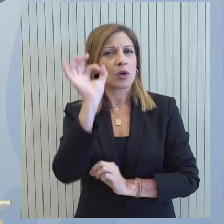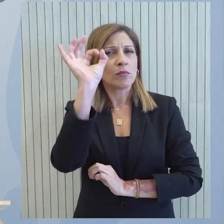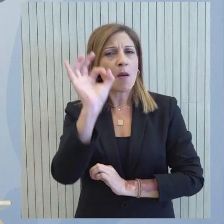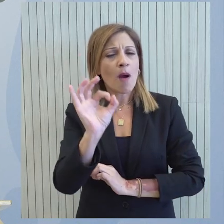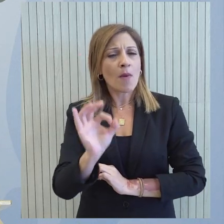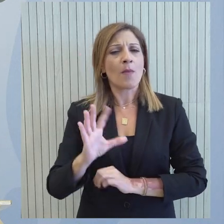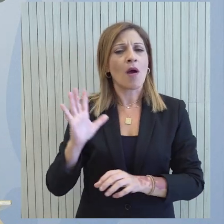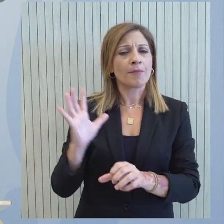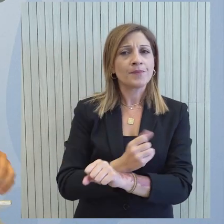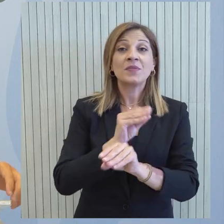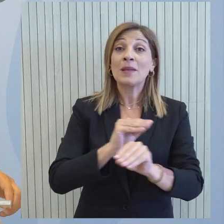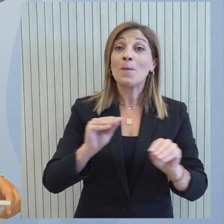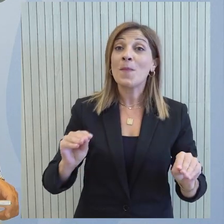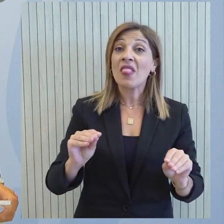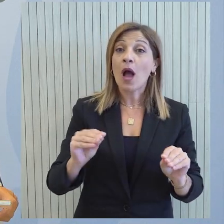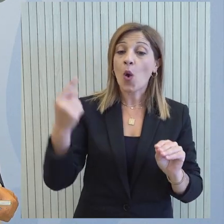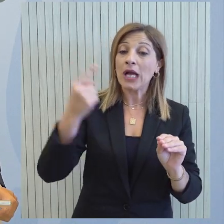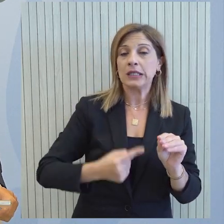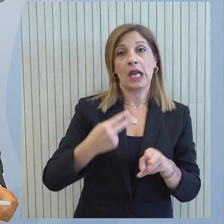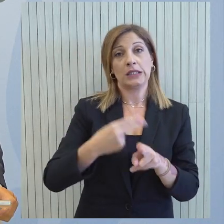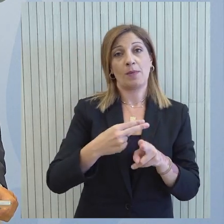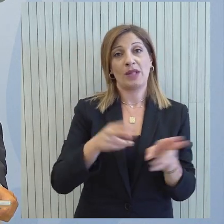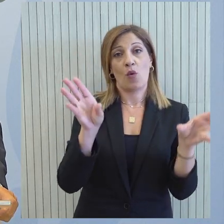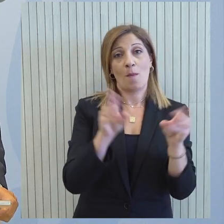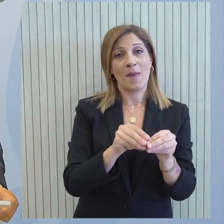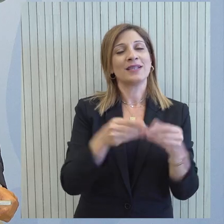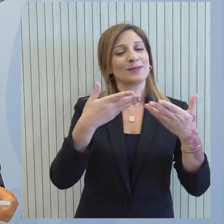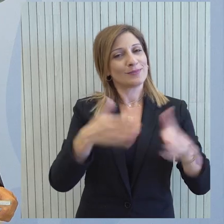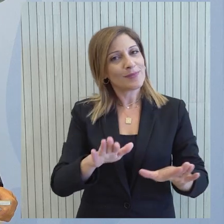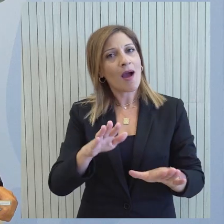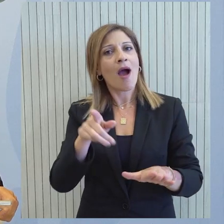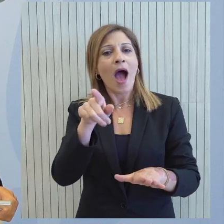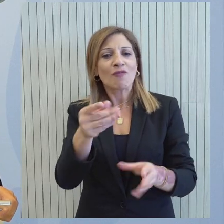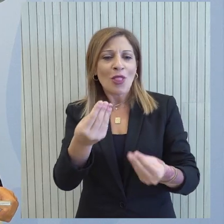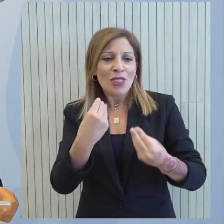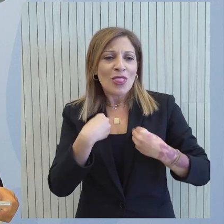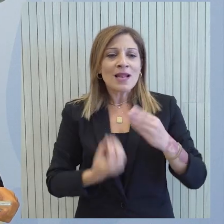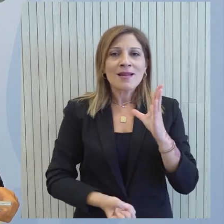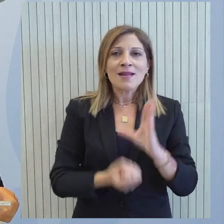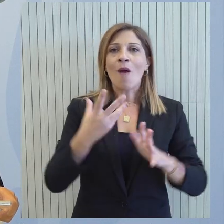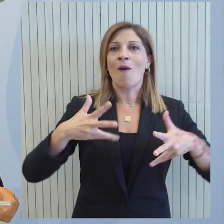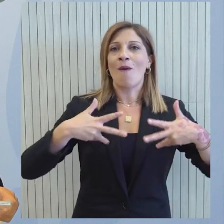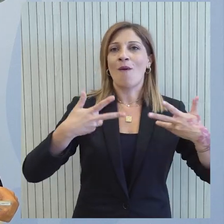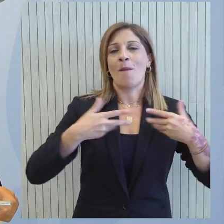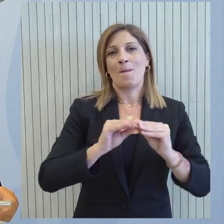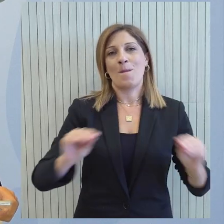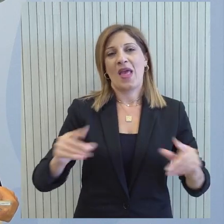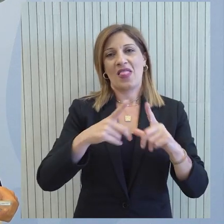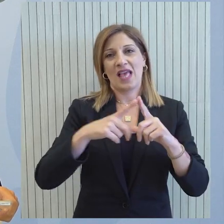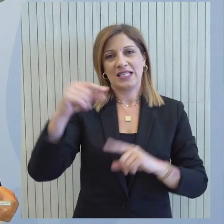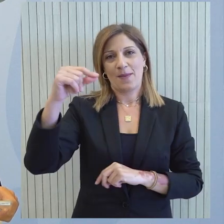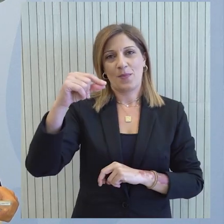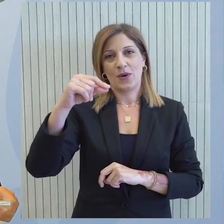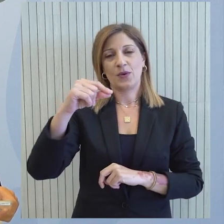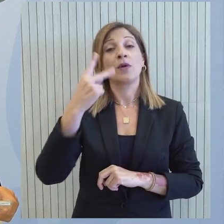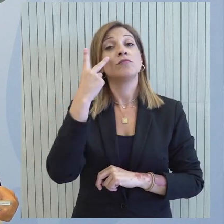στοχευμένα και στην βάση παιδαγωγικών κριτηρίων στο εκπαιδευτικό μας σύστημα, έχουν ήδη επιφέρει νέα πνοή και σημαντική πρόοδο στην παιδεία